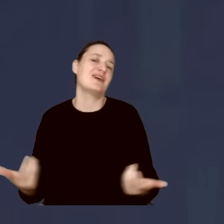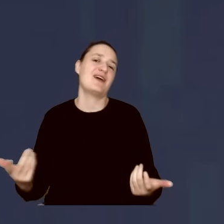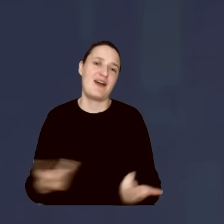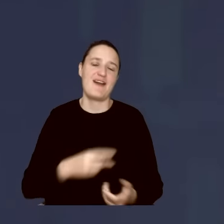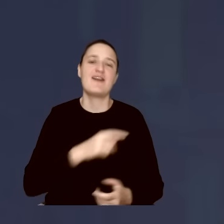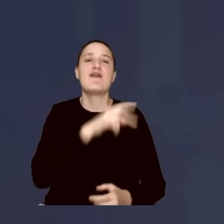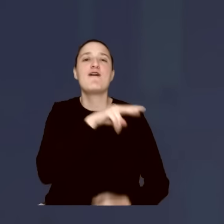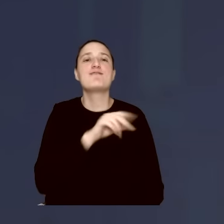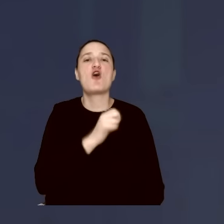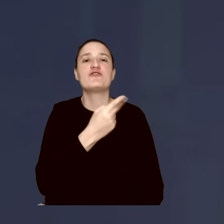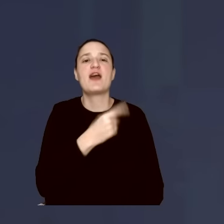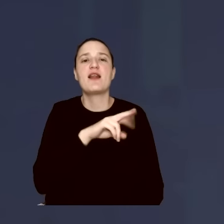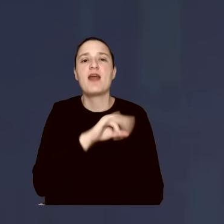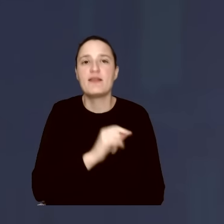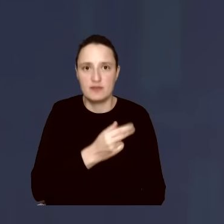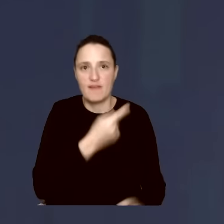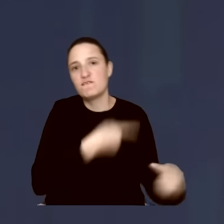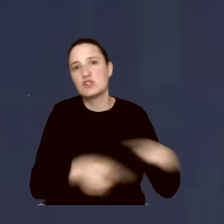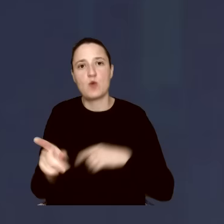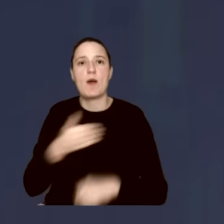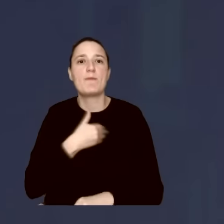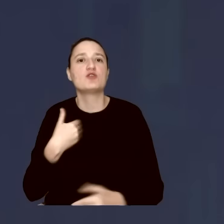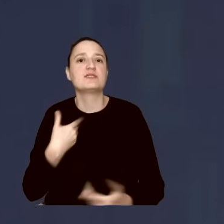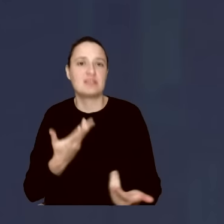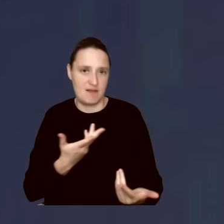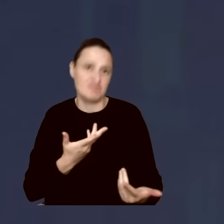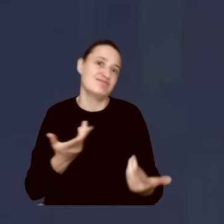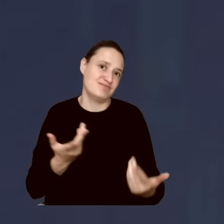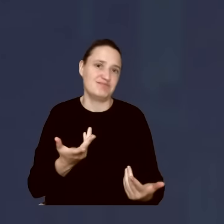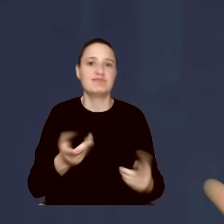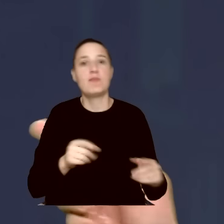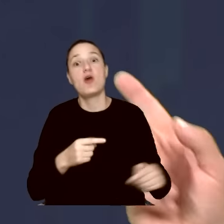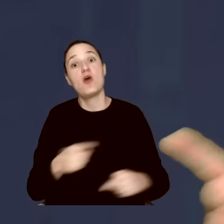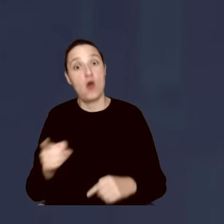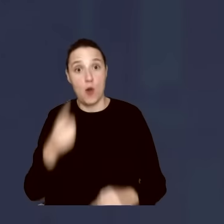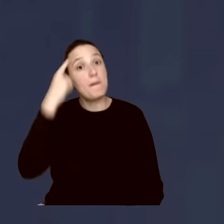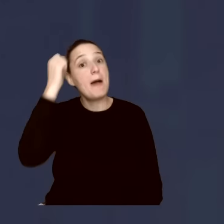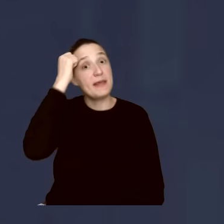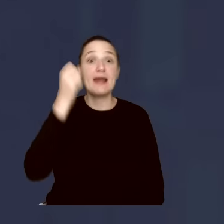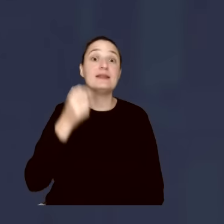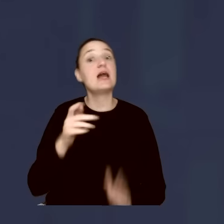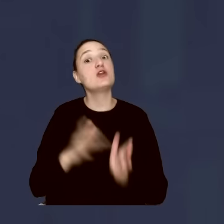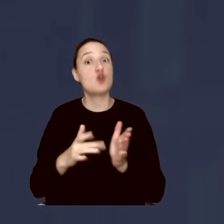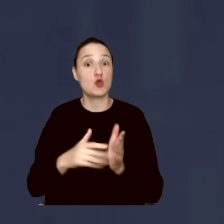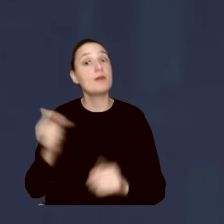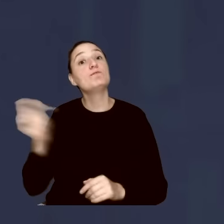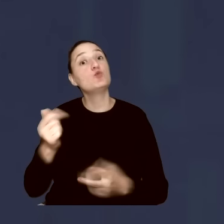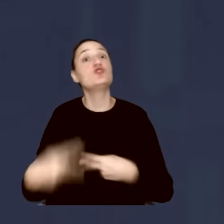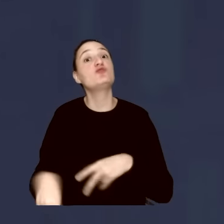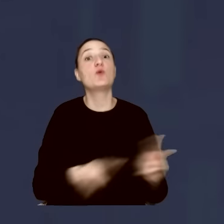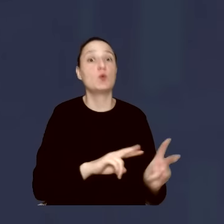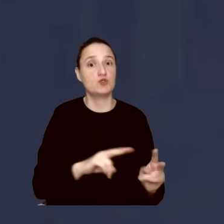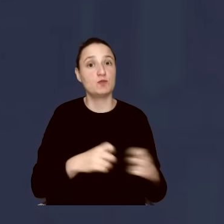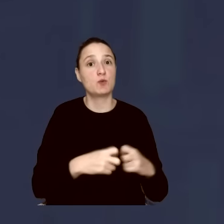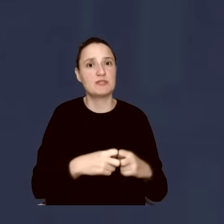wysłała go tutaj do Polski, delegowała go, żeby remember, Donald mówiła, idziesz tam, ale pamiętaj, musisz tu wrócić. Po co?